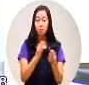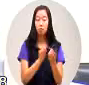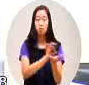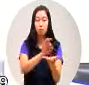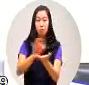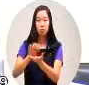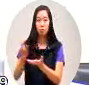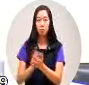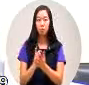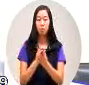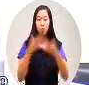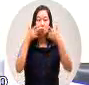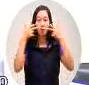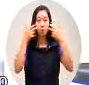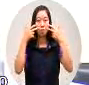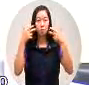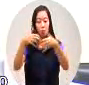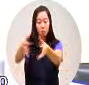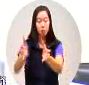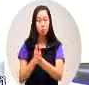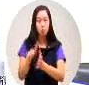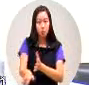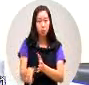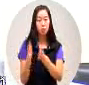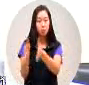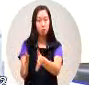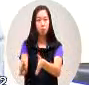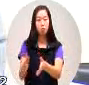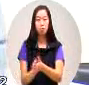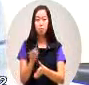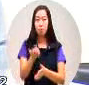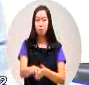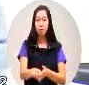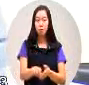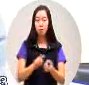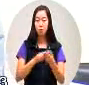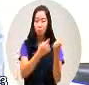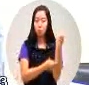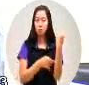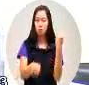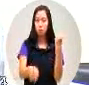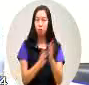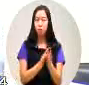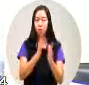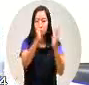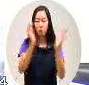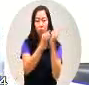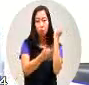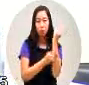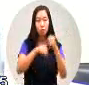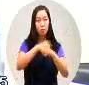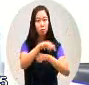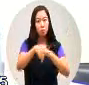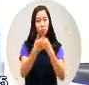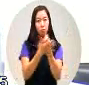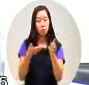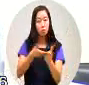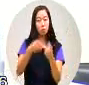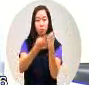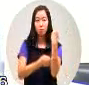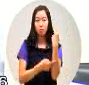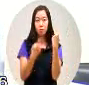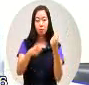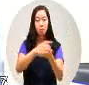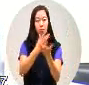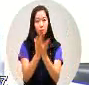原住民主地区所以水保法生命法动物保育法那么